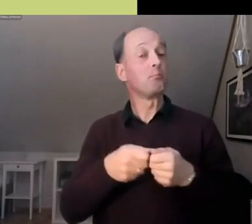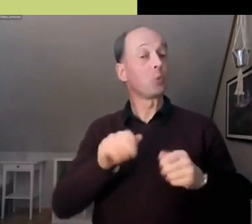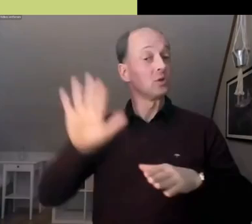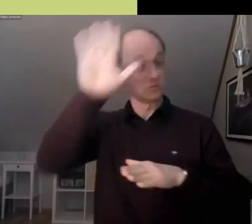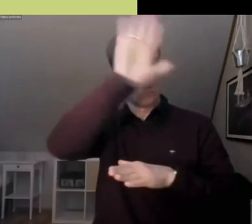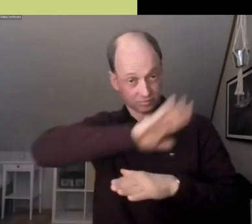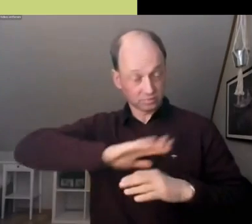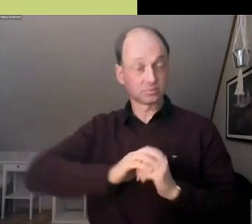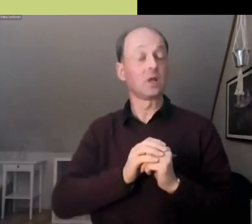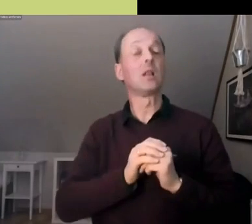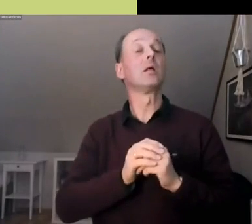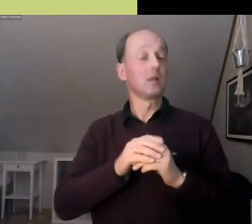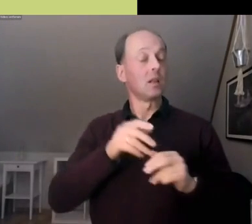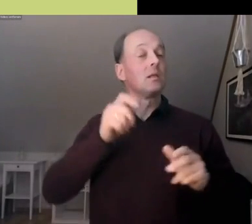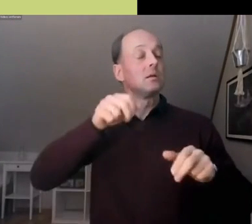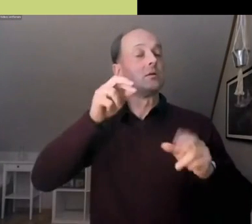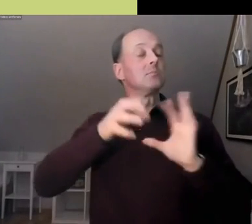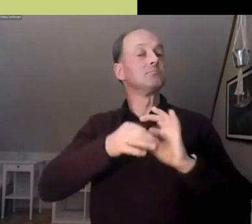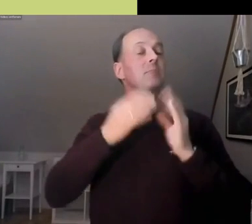unterschreibe unsere Petition.